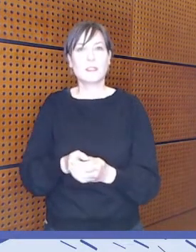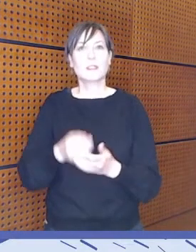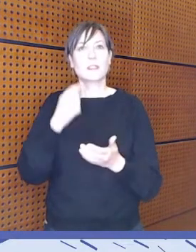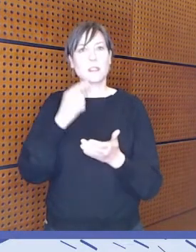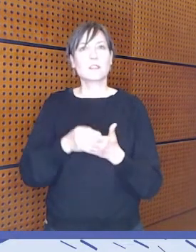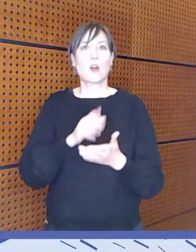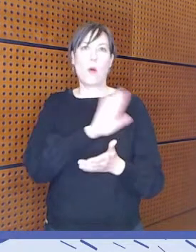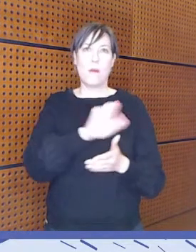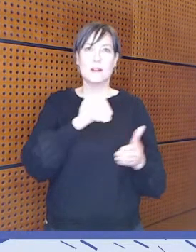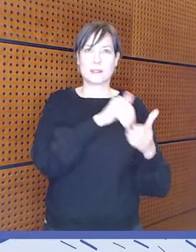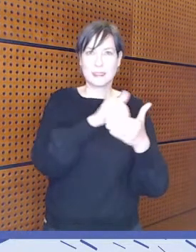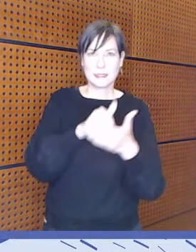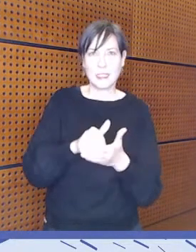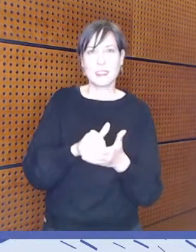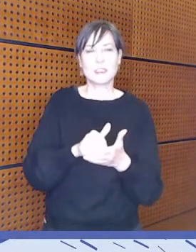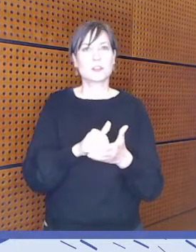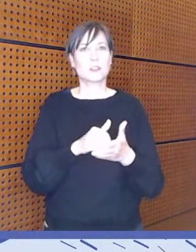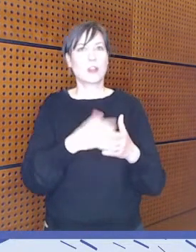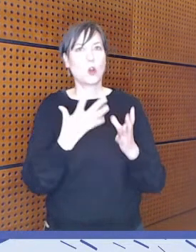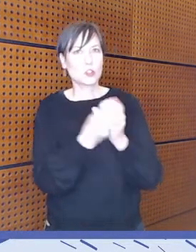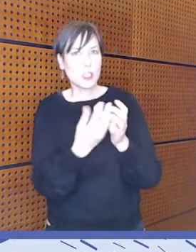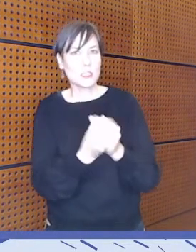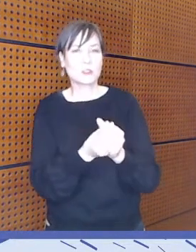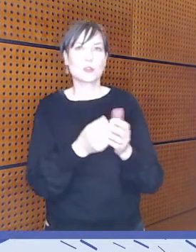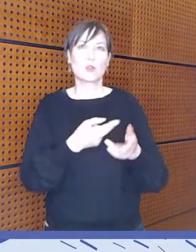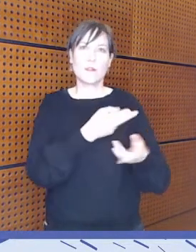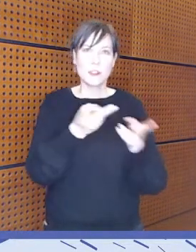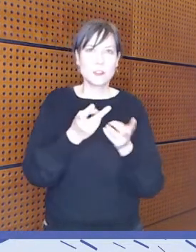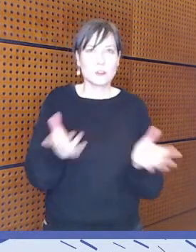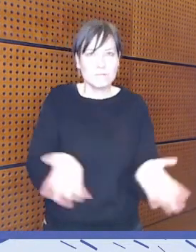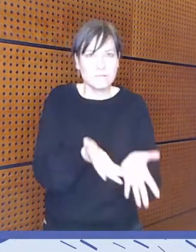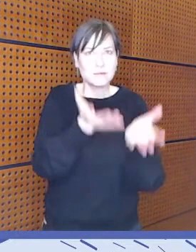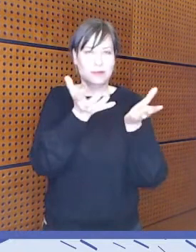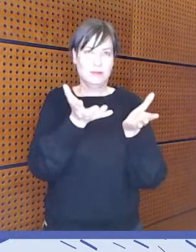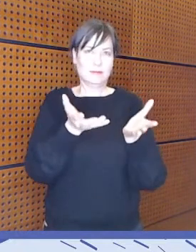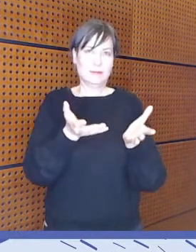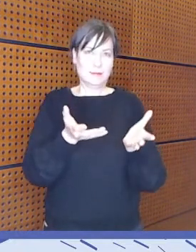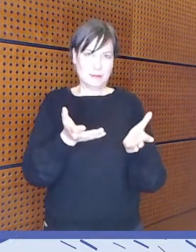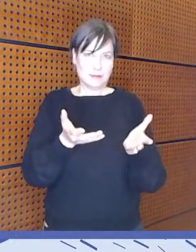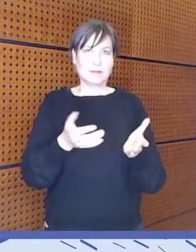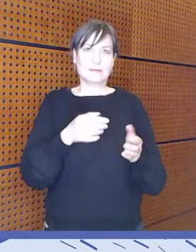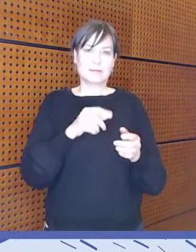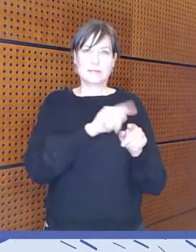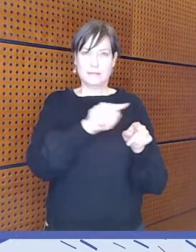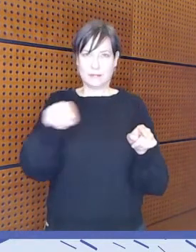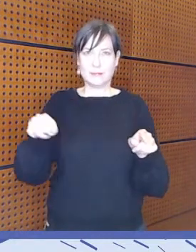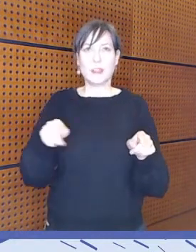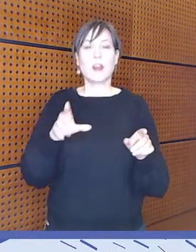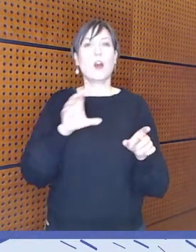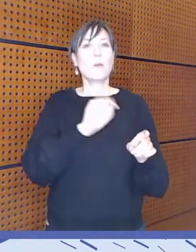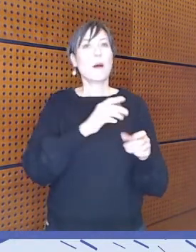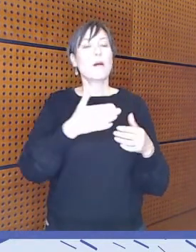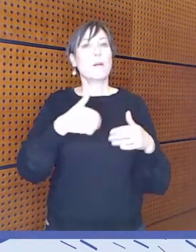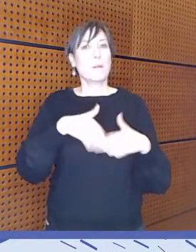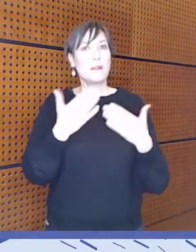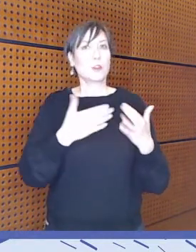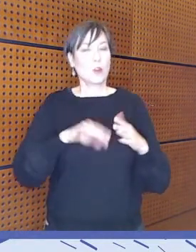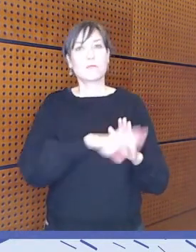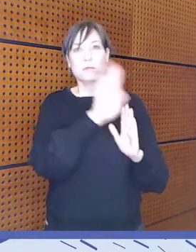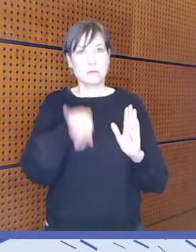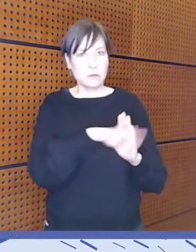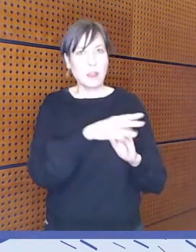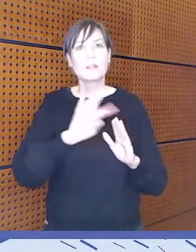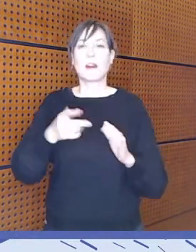oman jäsenistönsä osallisuutta tai yhdenvertaisuutta muuten. Eli sekä toimijoita, joilla se on päätoimintaa, että se on osana muuta